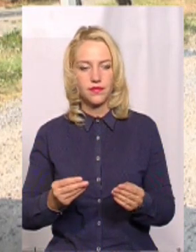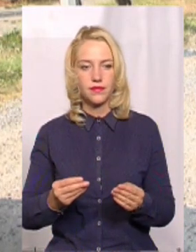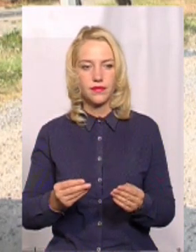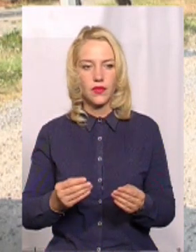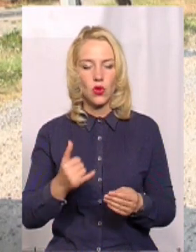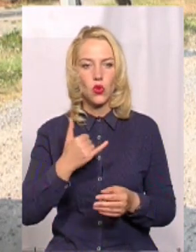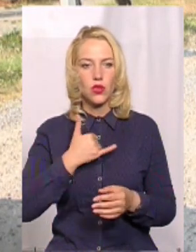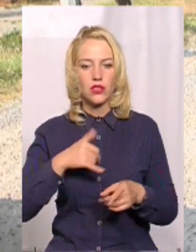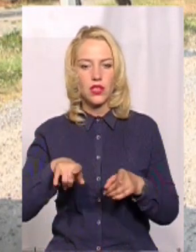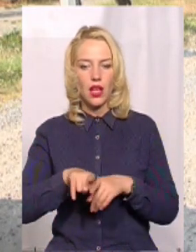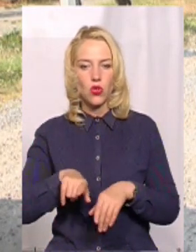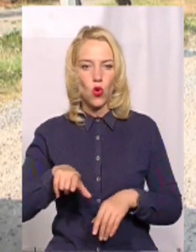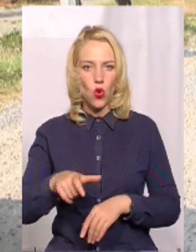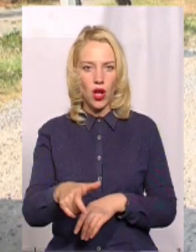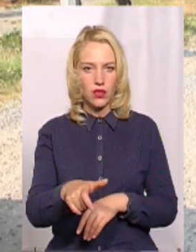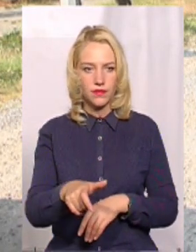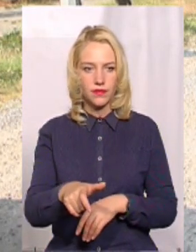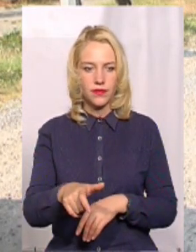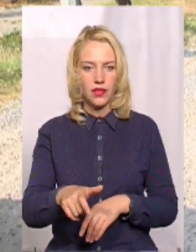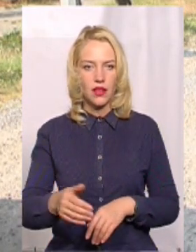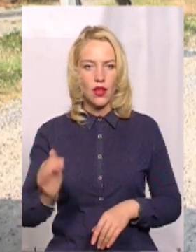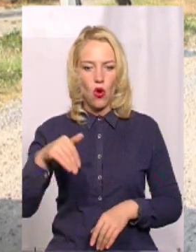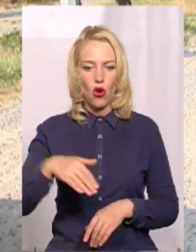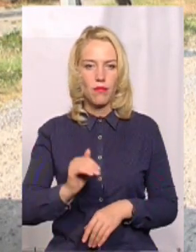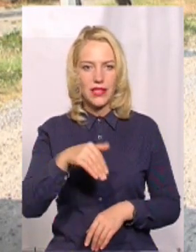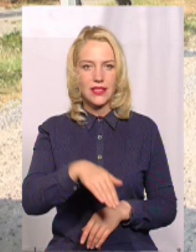У нас така дорога горбіста.